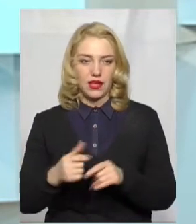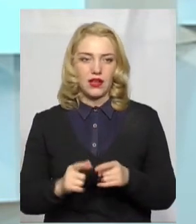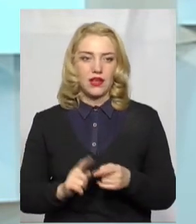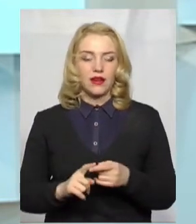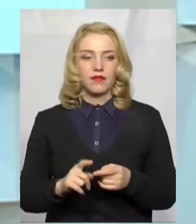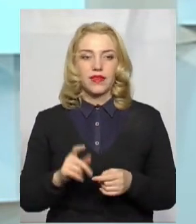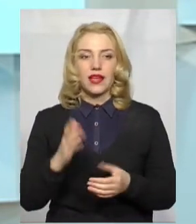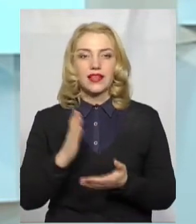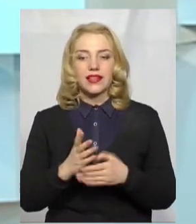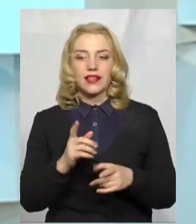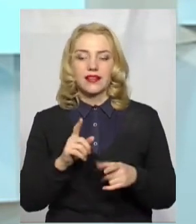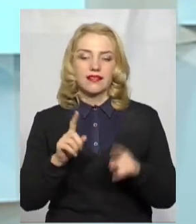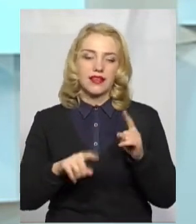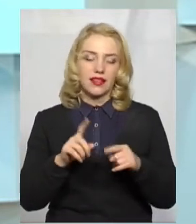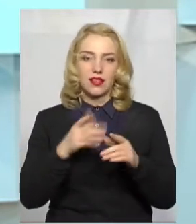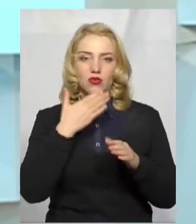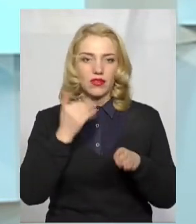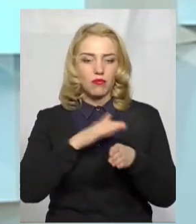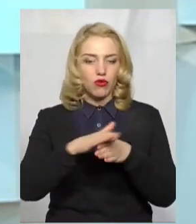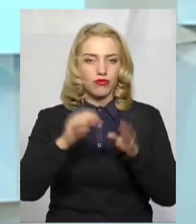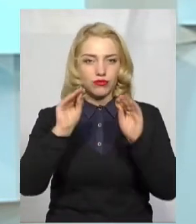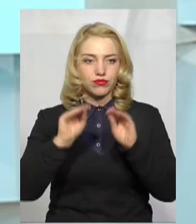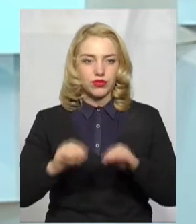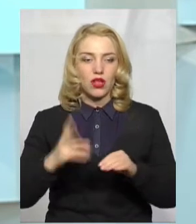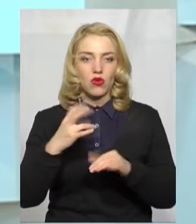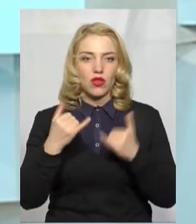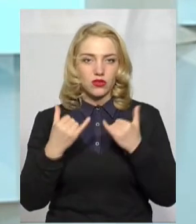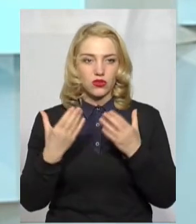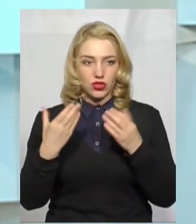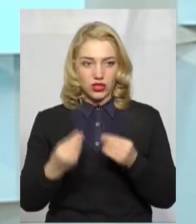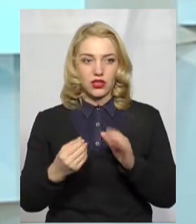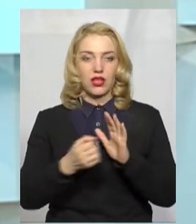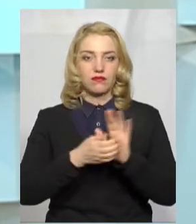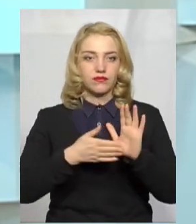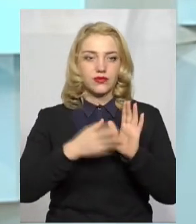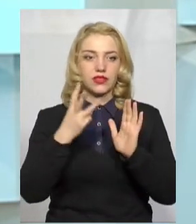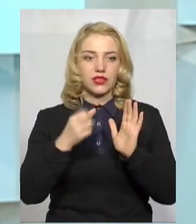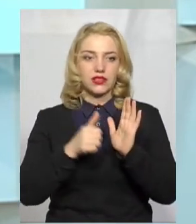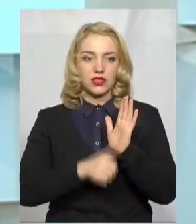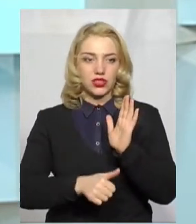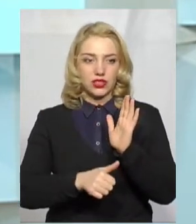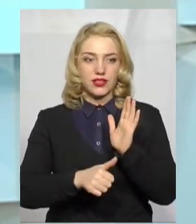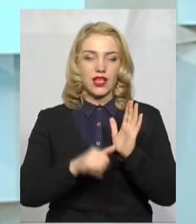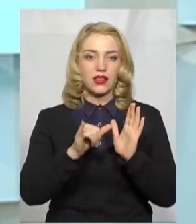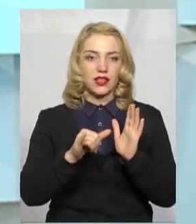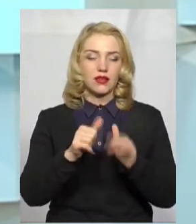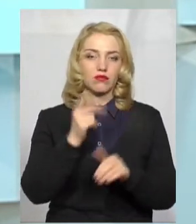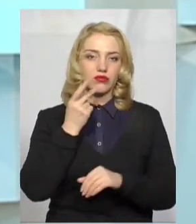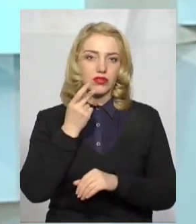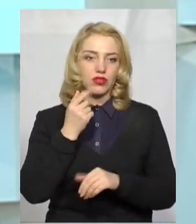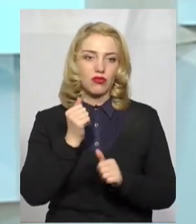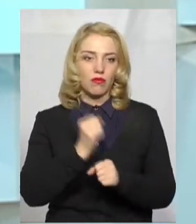введені, деякі дані неповні і так далі. На облік ми вже на сьогоднішній день поставили 360. І постійно